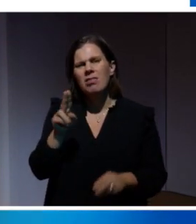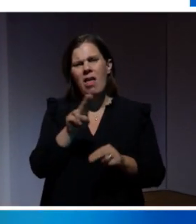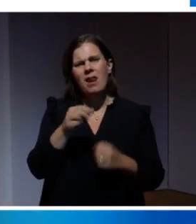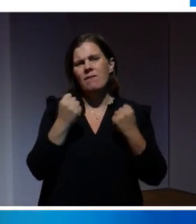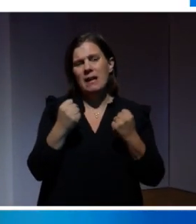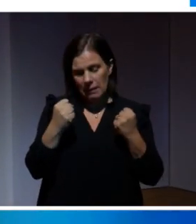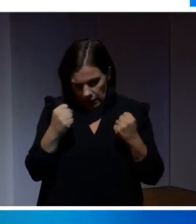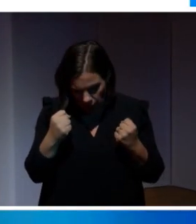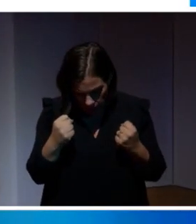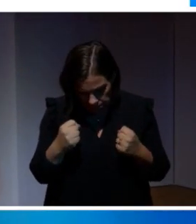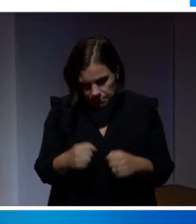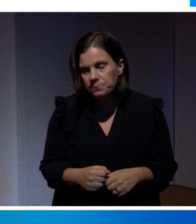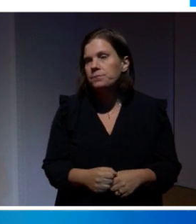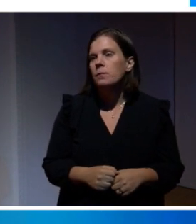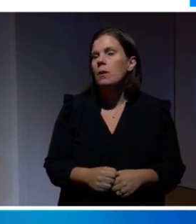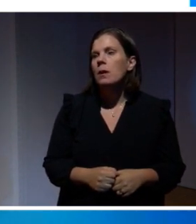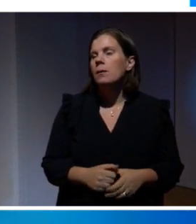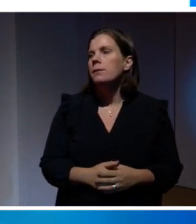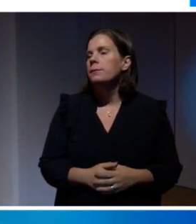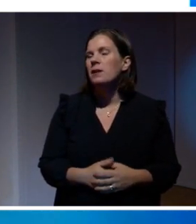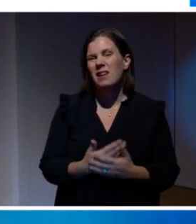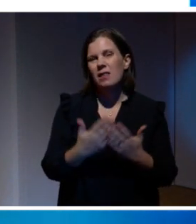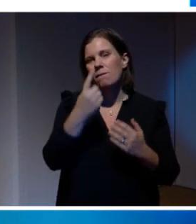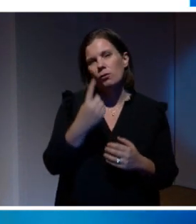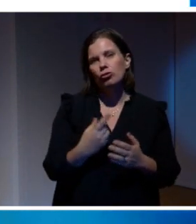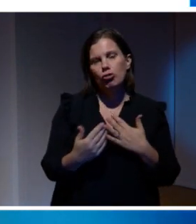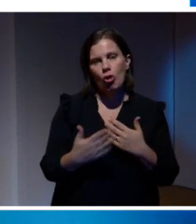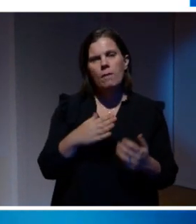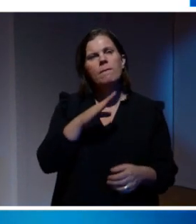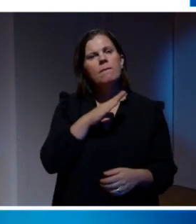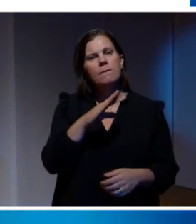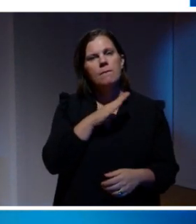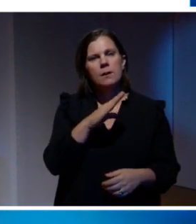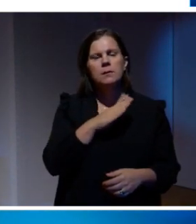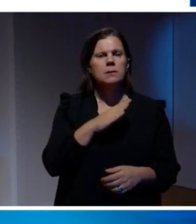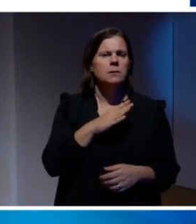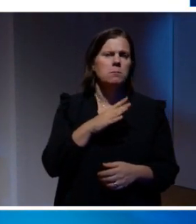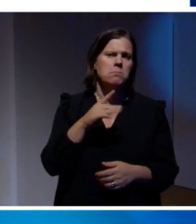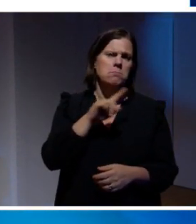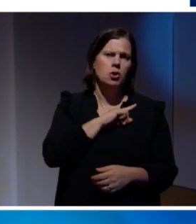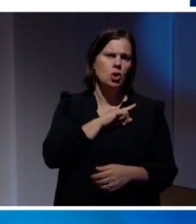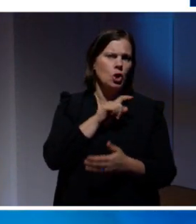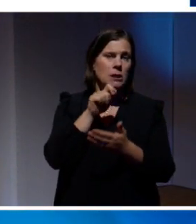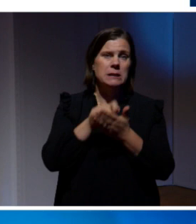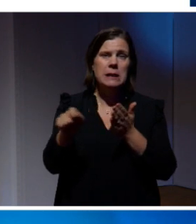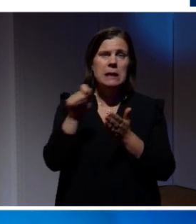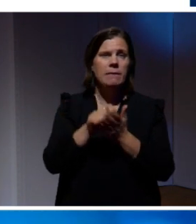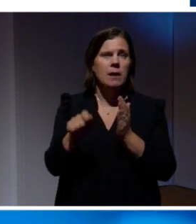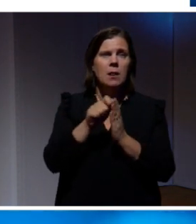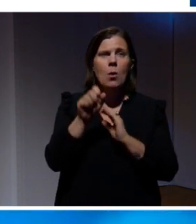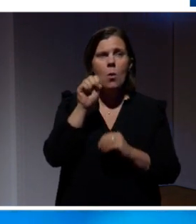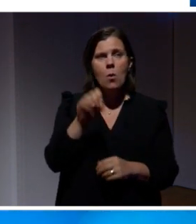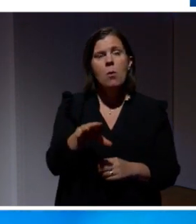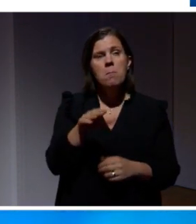Och det här är förstås inte först att göra. Faktum är att det finns otroligt mycket skrivet om personlig